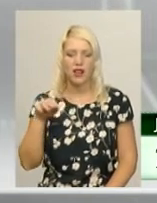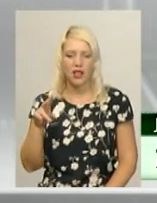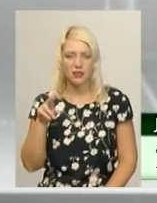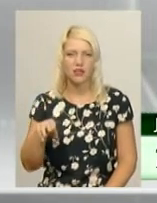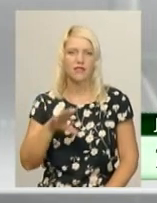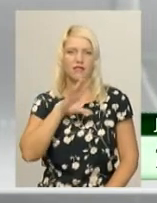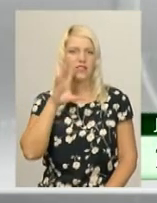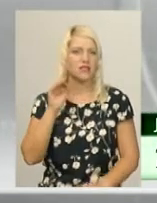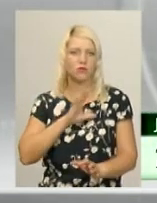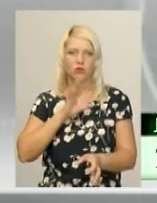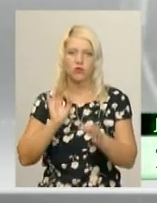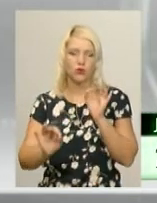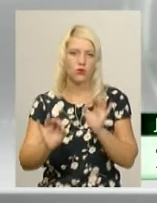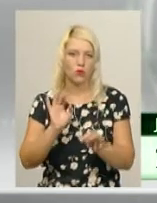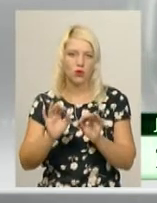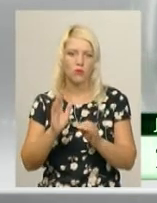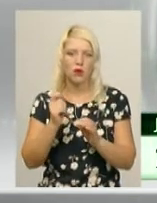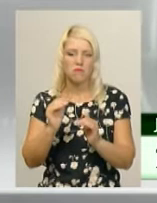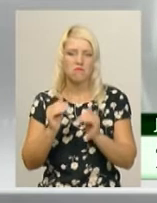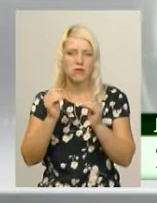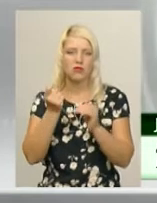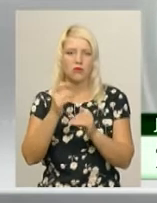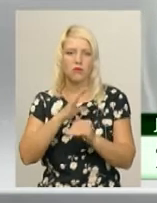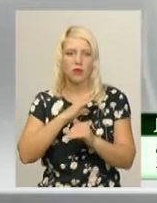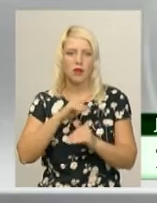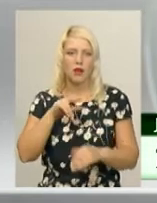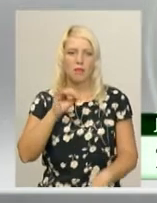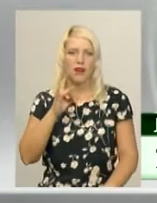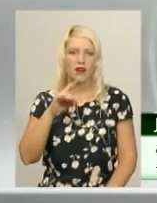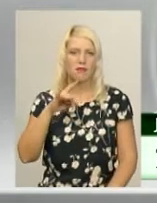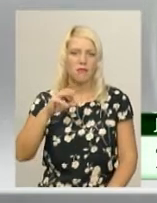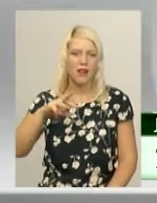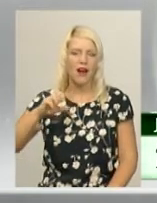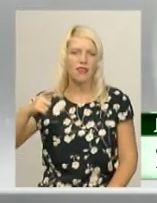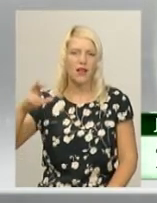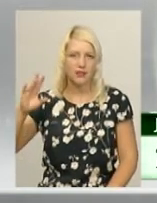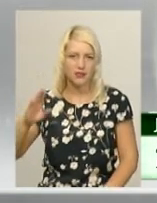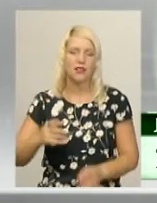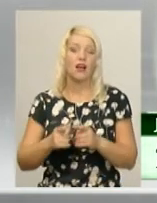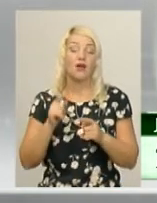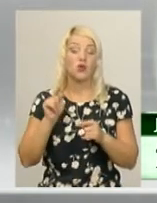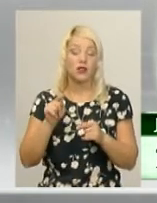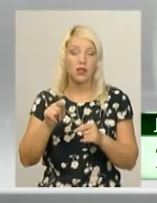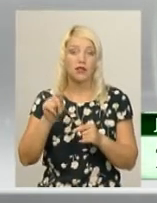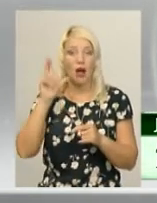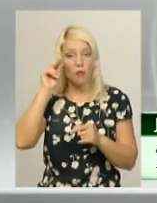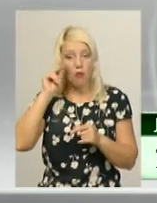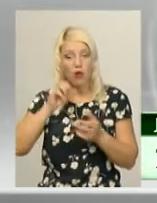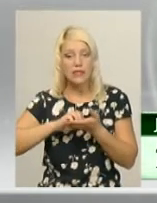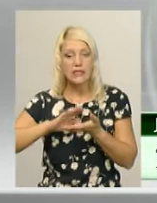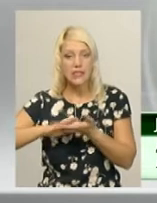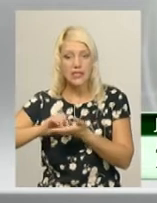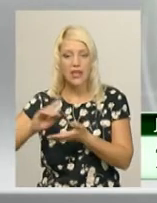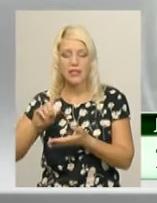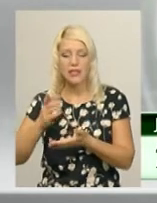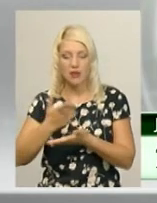все було в нормі. Тільки перевищення було по перманогнатній опислювати. У тих показниках, які ми маємо у воді, яку